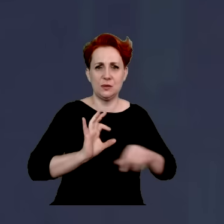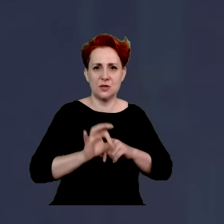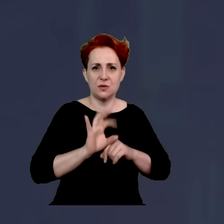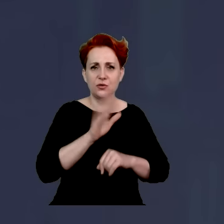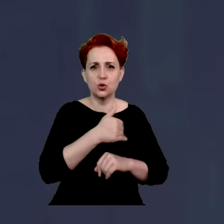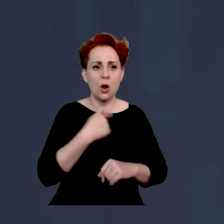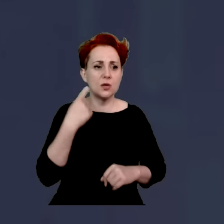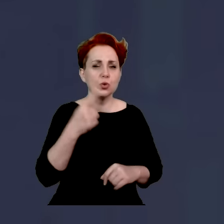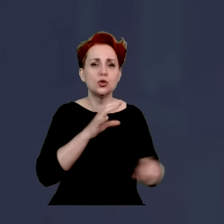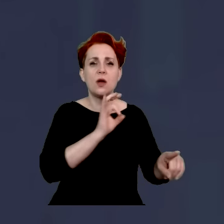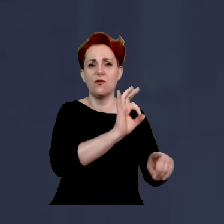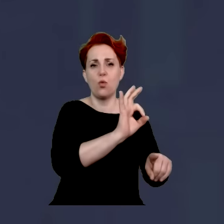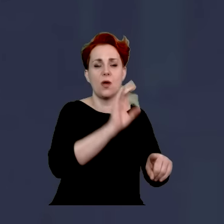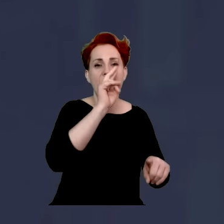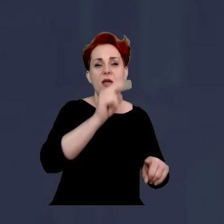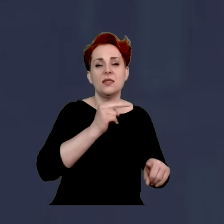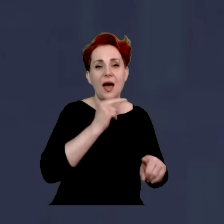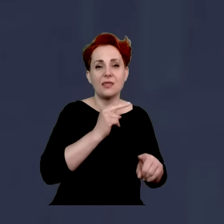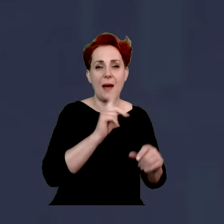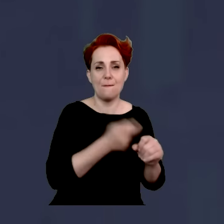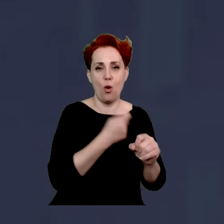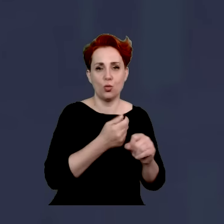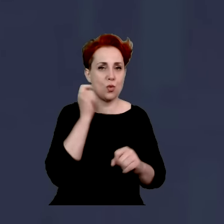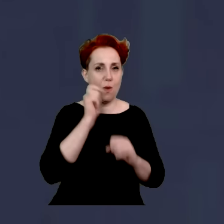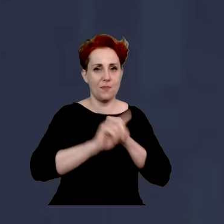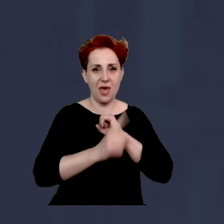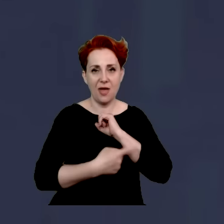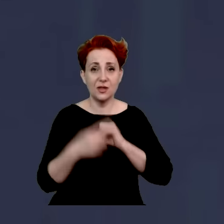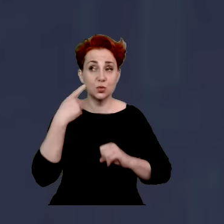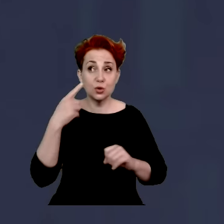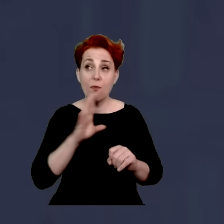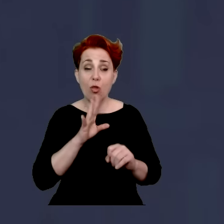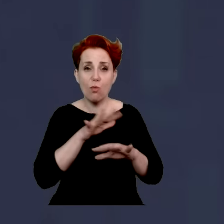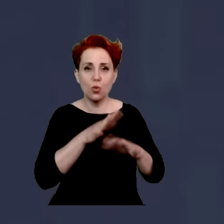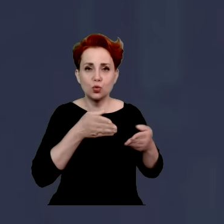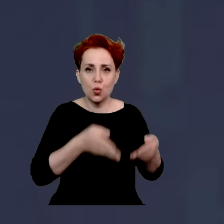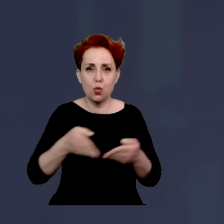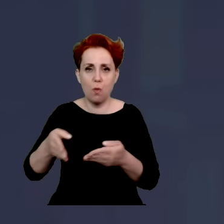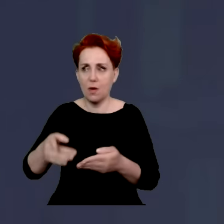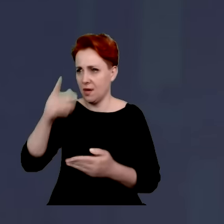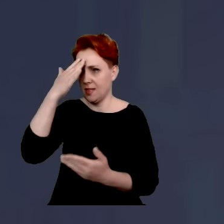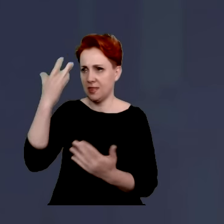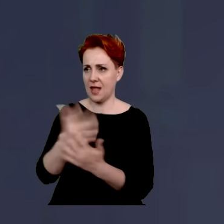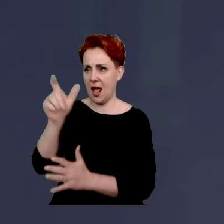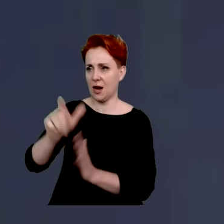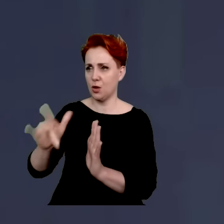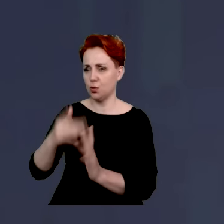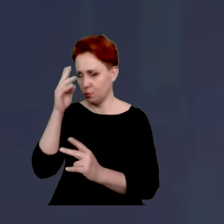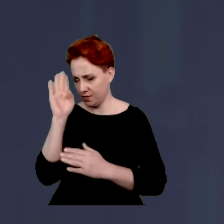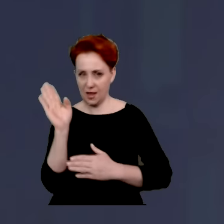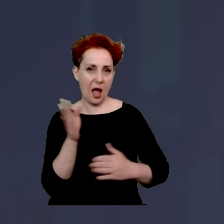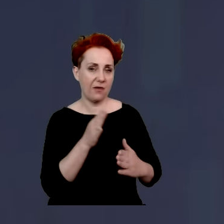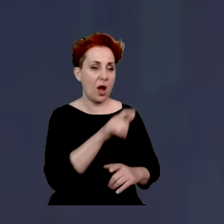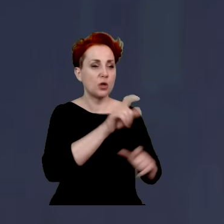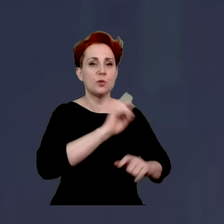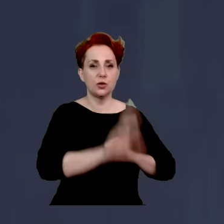słyszą, że ich tata morduje kobiety ciężarne. Słyszeliśmy o masowych grobach i teraz ten Tusk nagle nawraca się na ten, a jego wyborcy